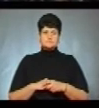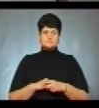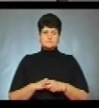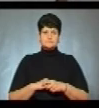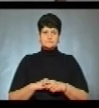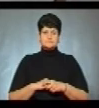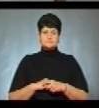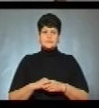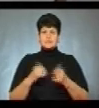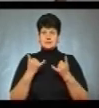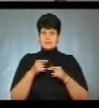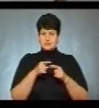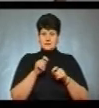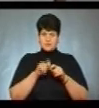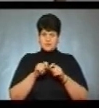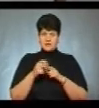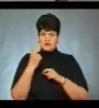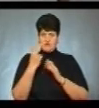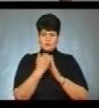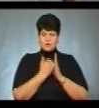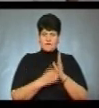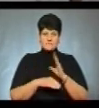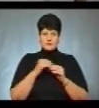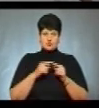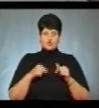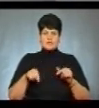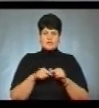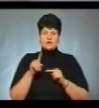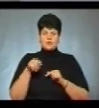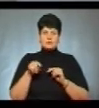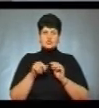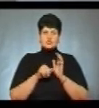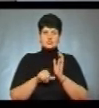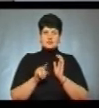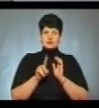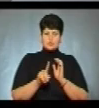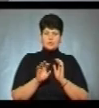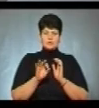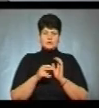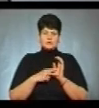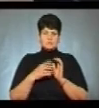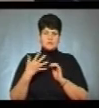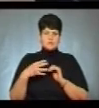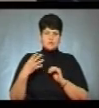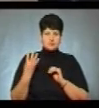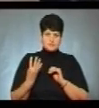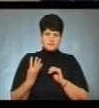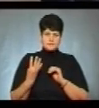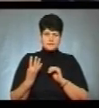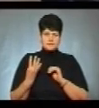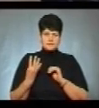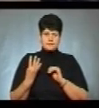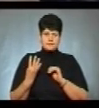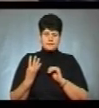Зараз вони звіряють два протоколи виборчої дільниці номер 61-07-54. Шевченко в